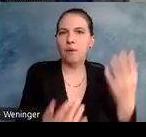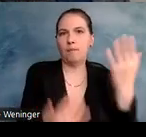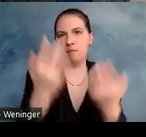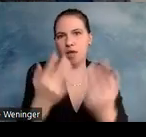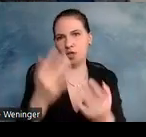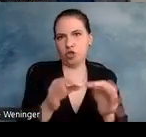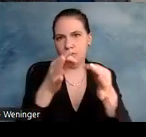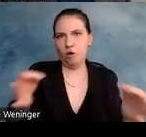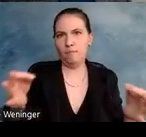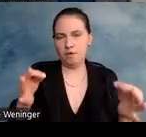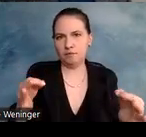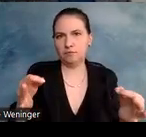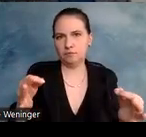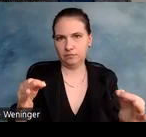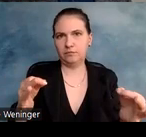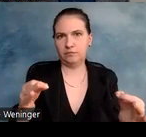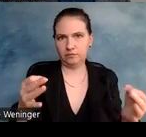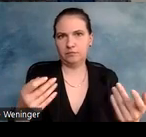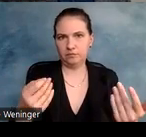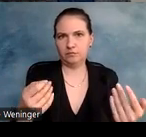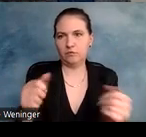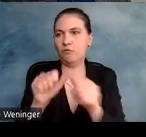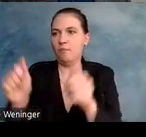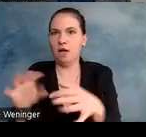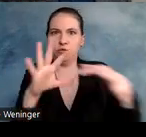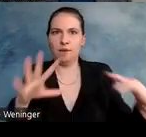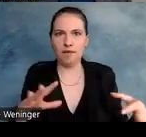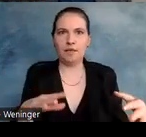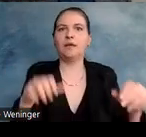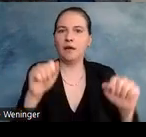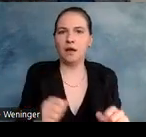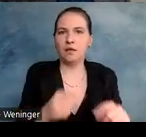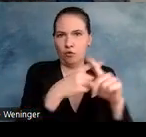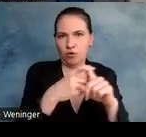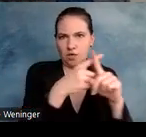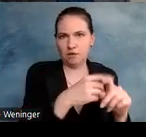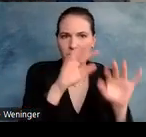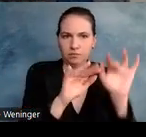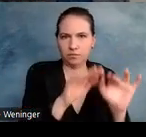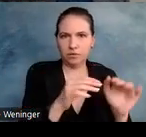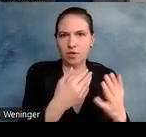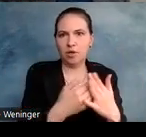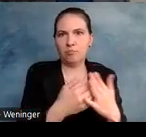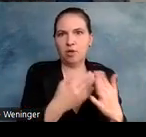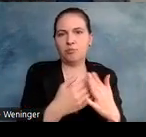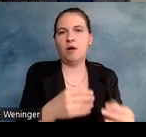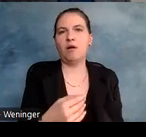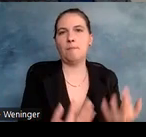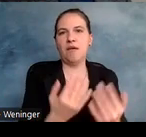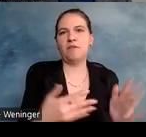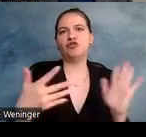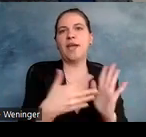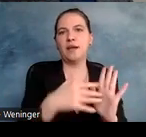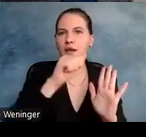unabhängig vom Format zu kodieren. Und da kann man dann zum Beispiel MathJacks verwenden, um das im Web